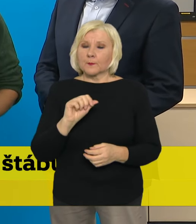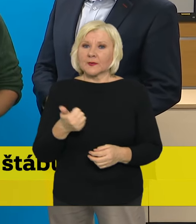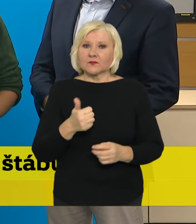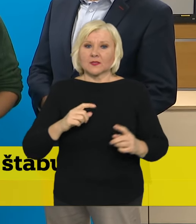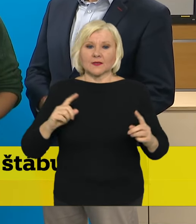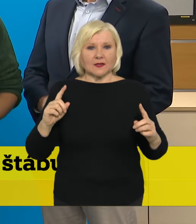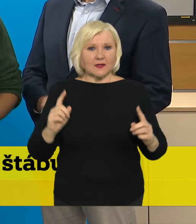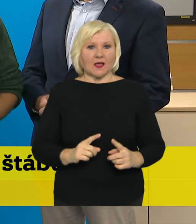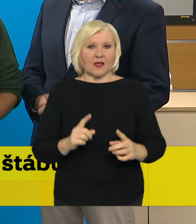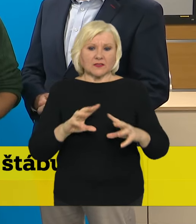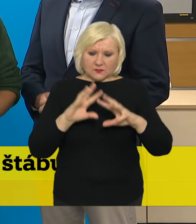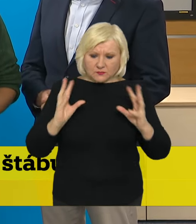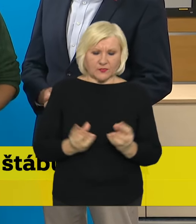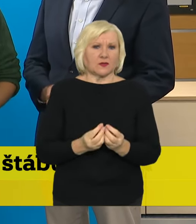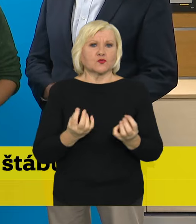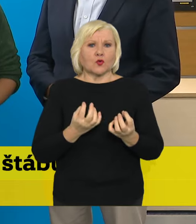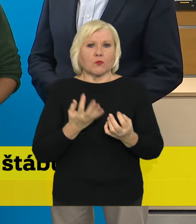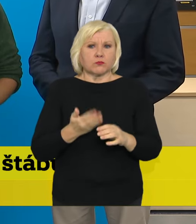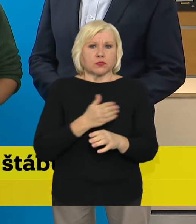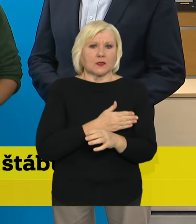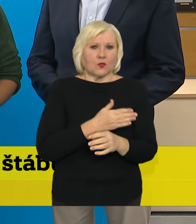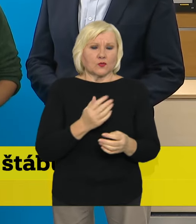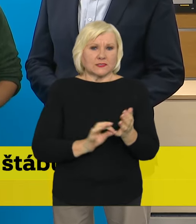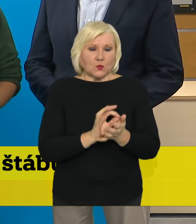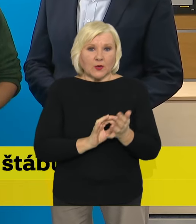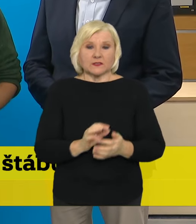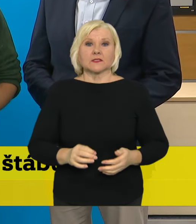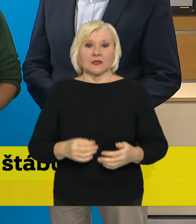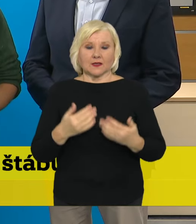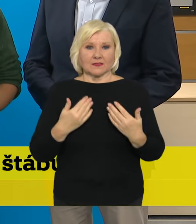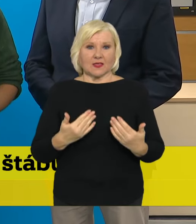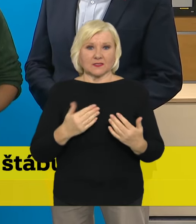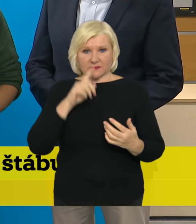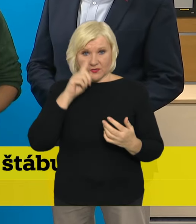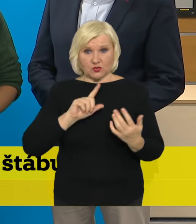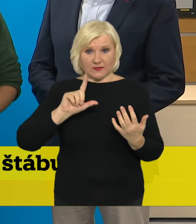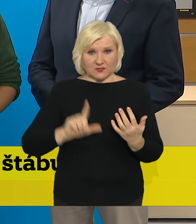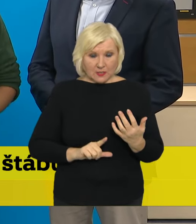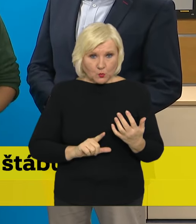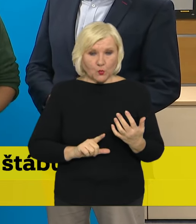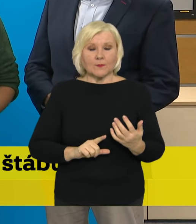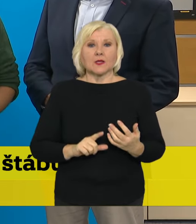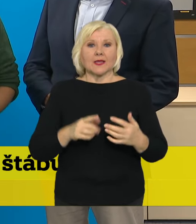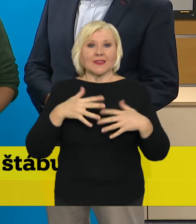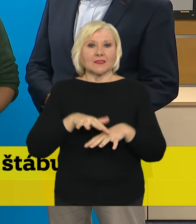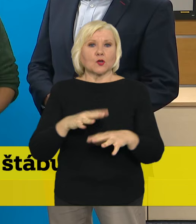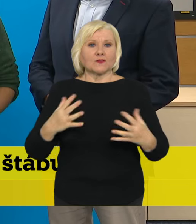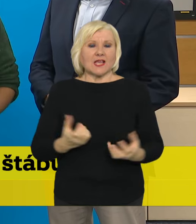tradiční schrnutí aktuální situace. V dnešní 19. hodině řešili složky IZS